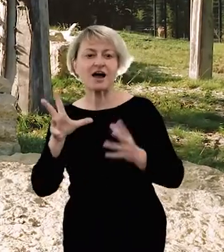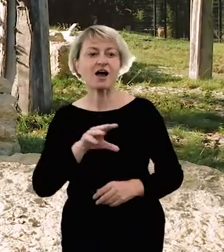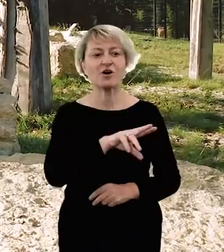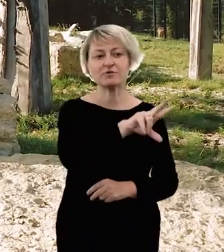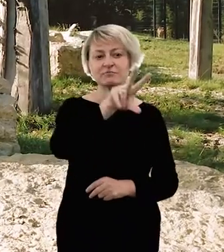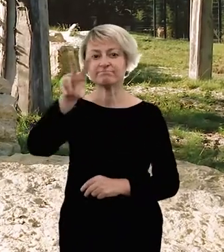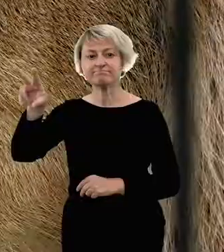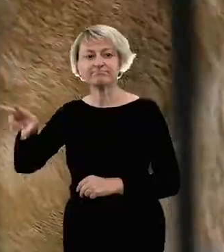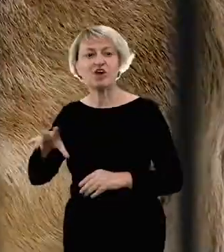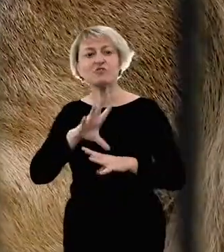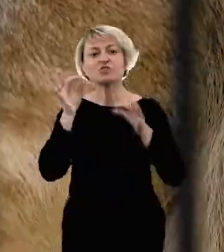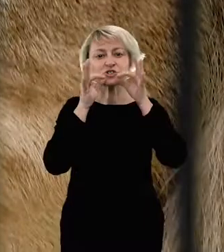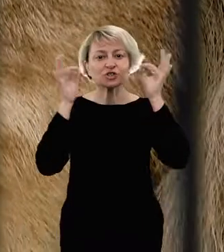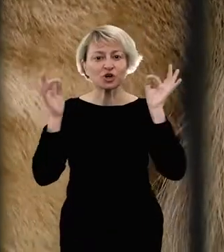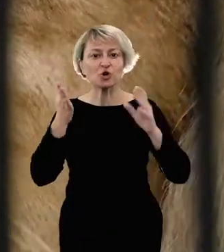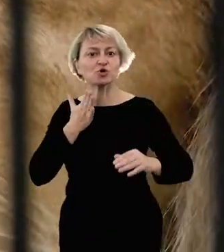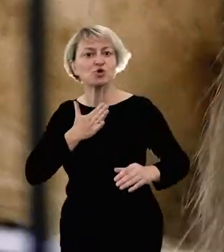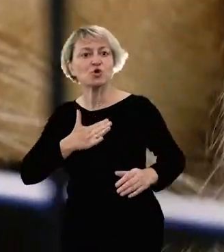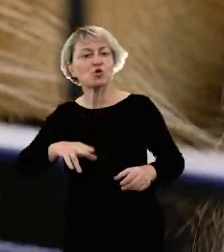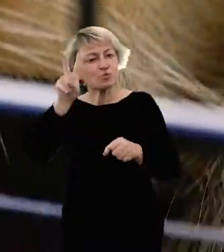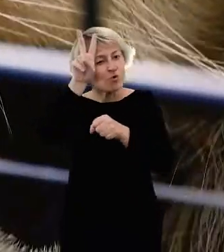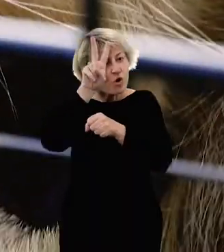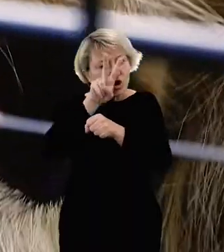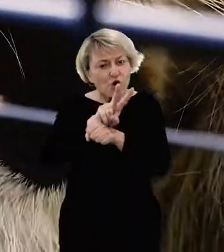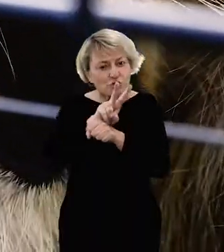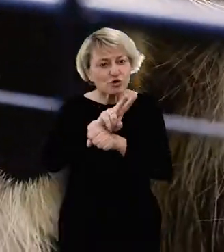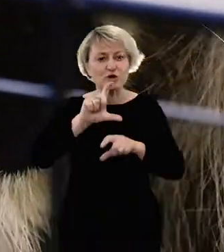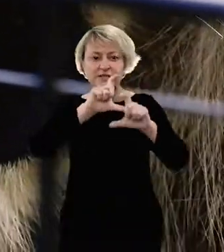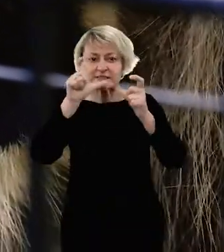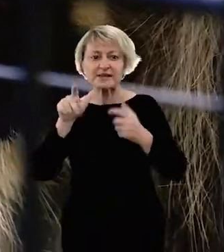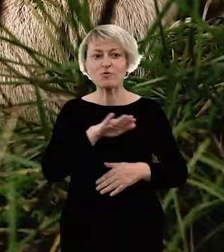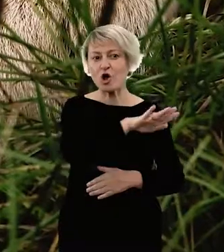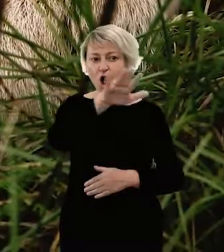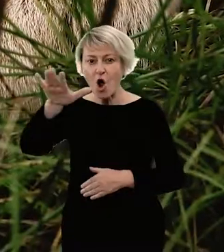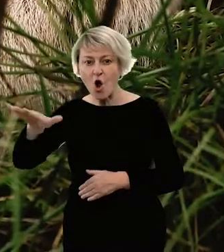uwielbiają wszystkie koty. Lubią mieć kontrolę nad całym swoim terytorium.